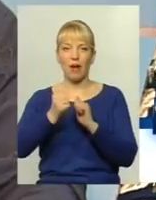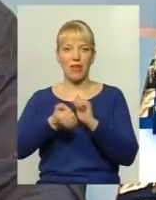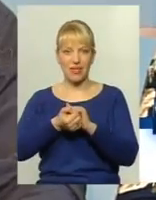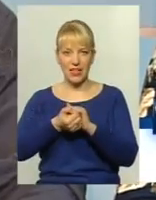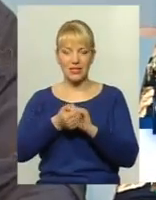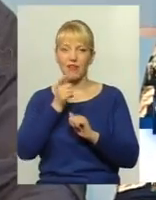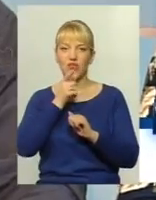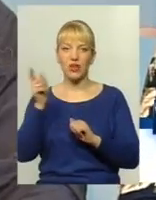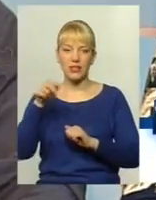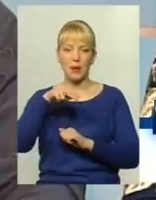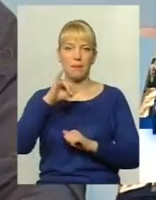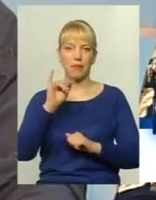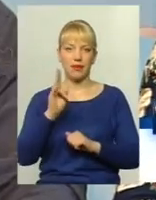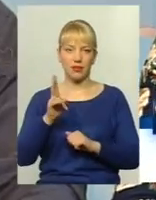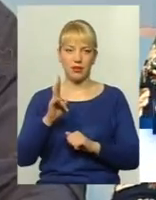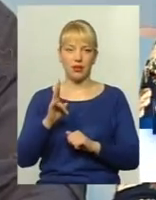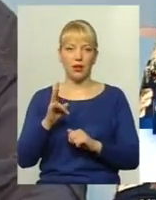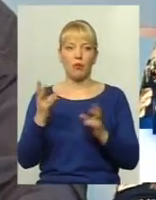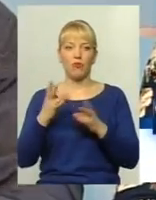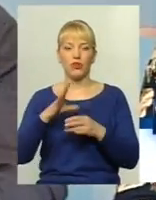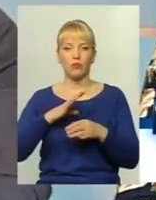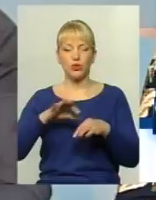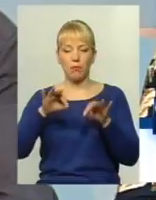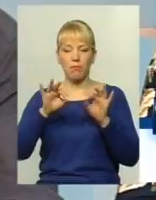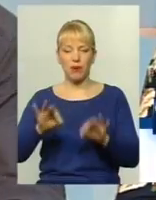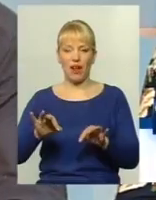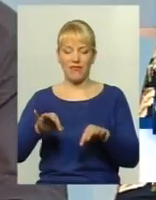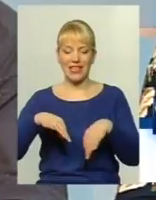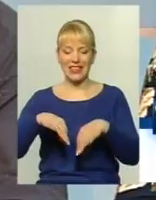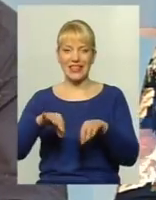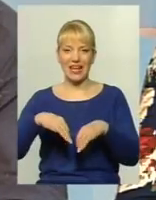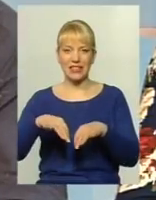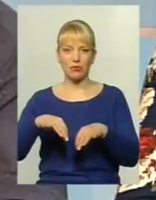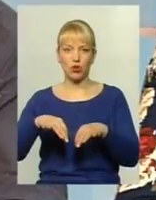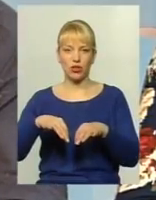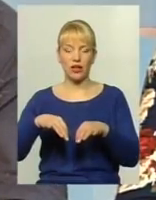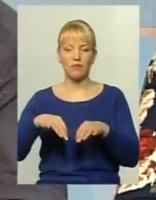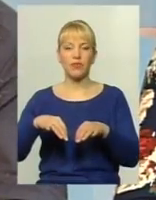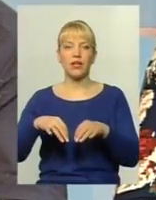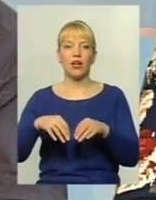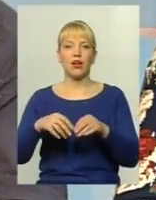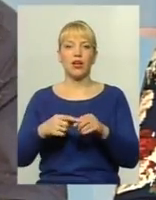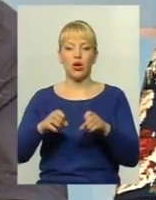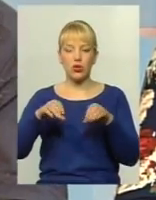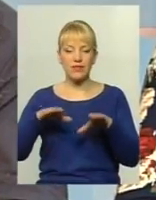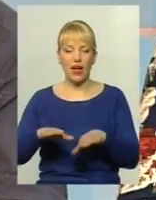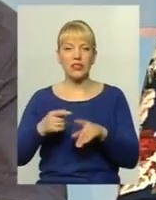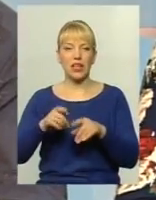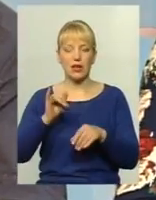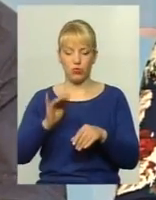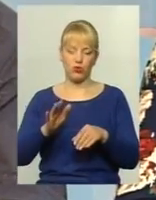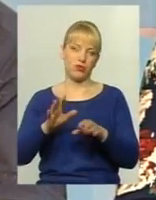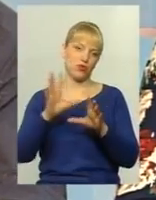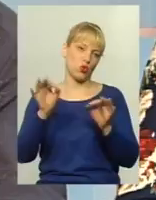особливо в час пік, повинна бути правильна транспортна розв'язка. Тоді будуть і виконуватись графіки робочого руху, і